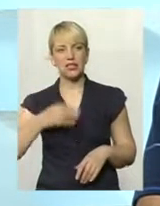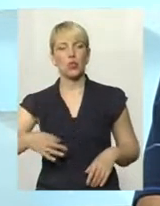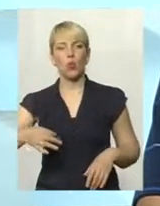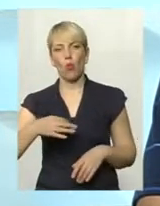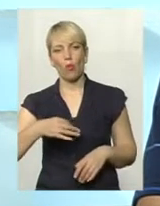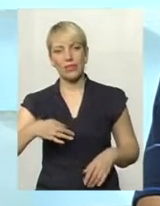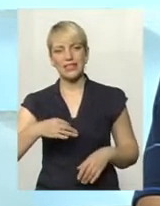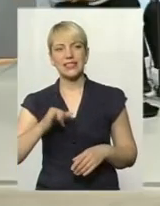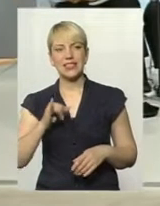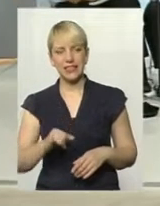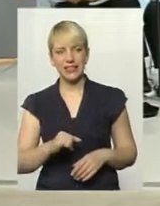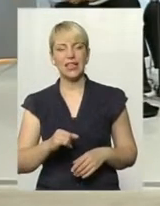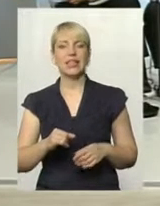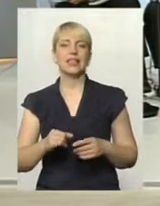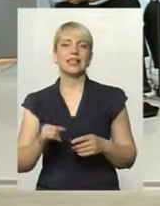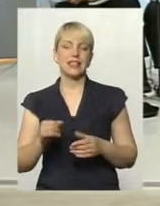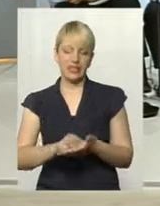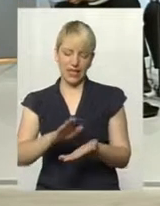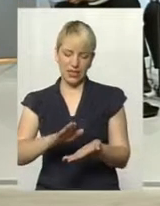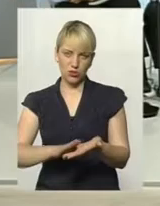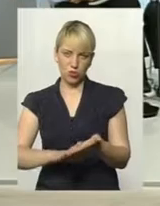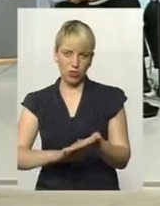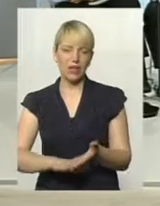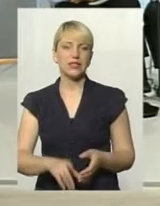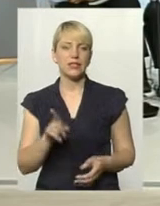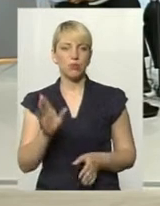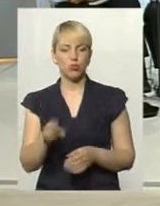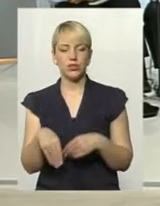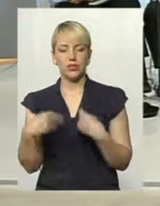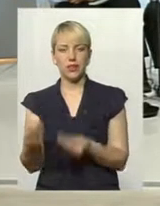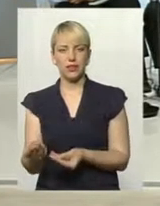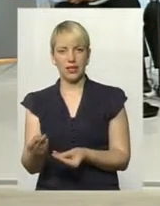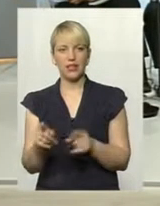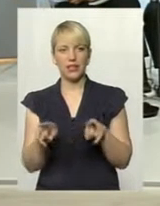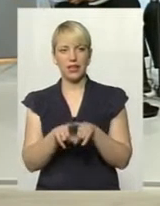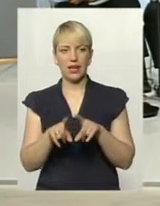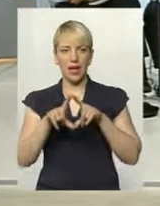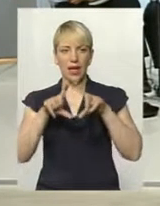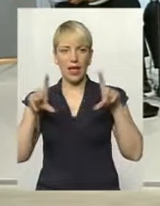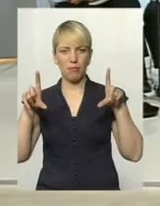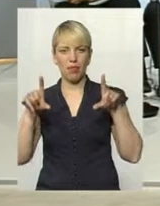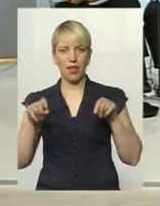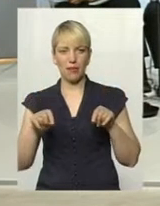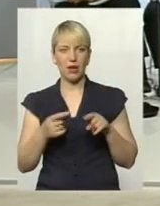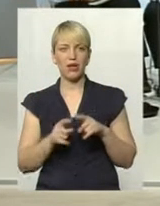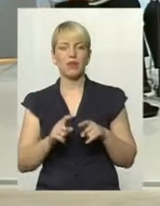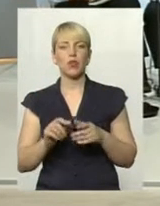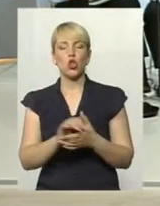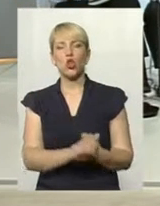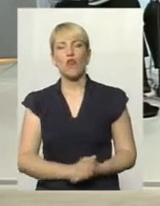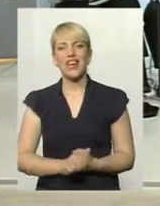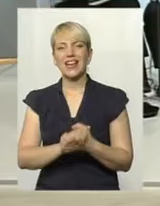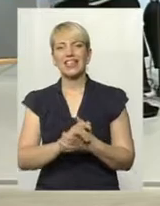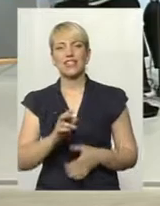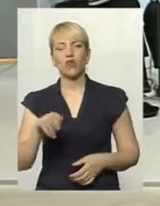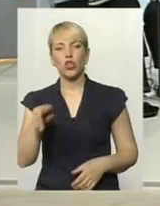поліції Хмельницької області, і зареєструватись. Йому буде відповідно видана така емблема товаристу «Динамо», номер